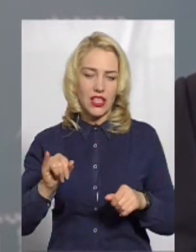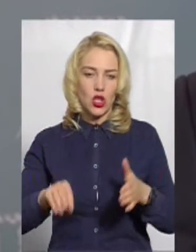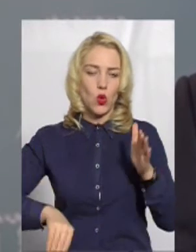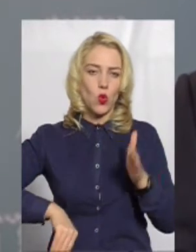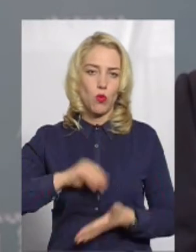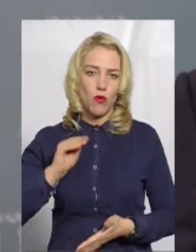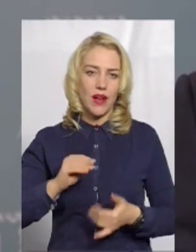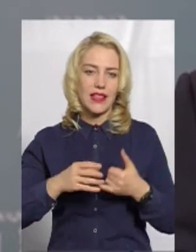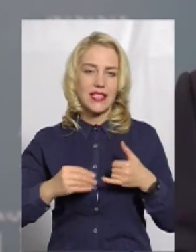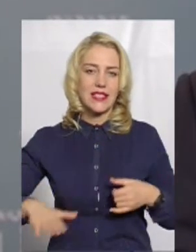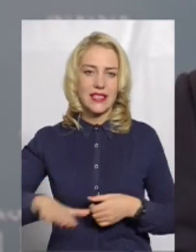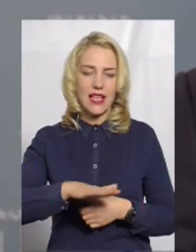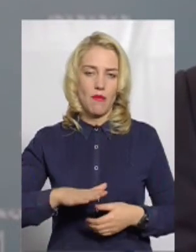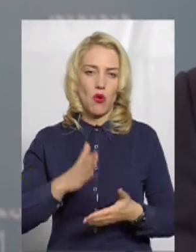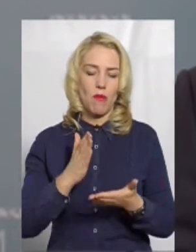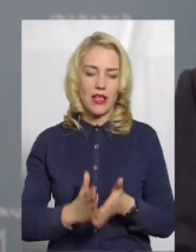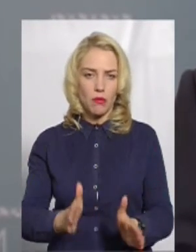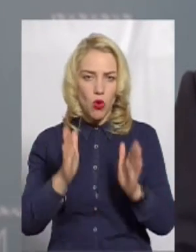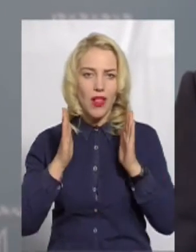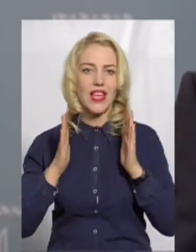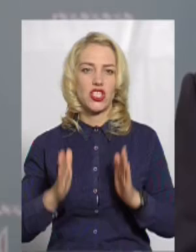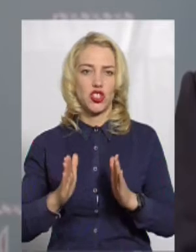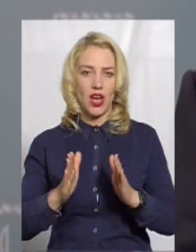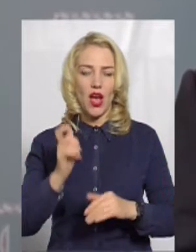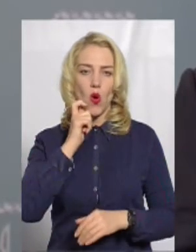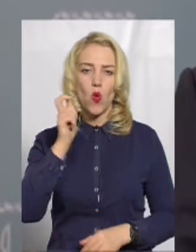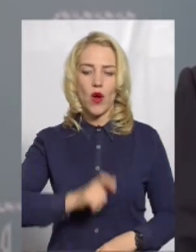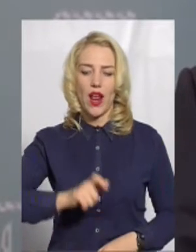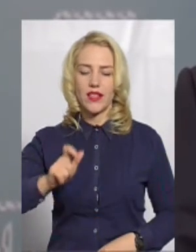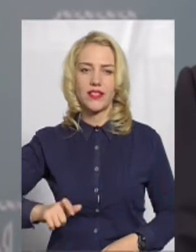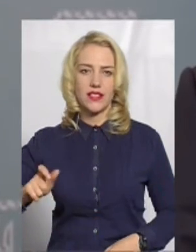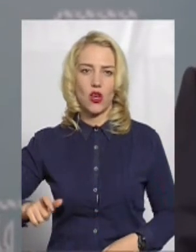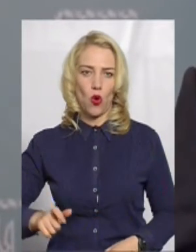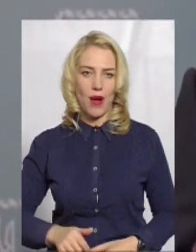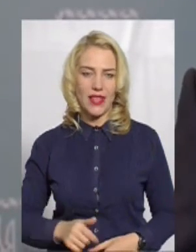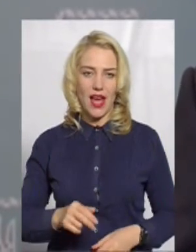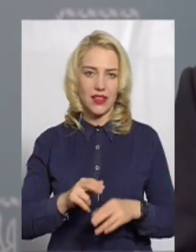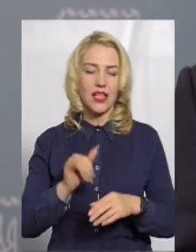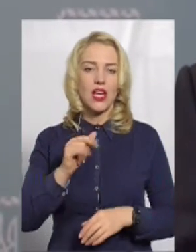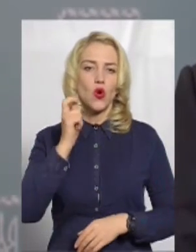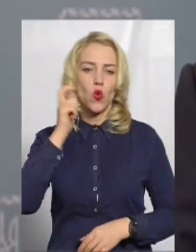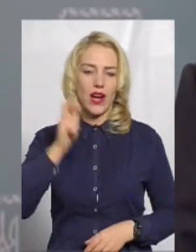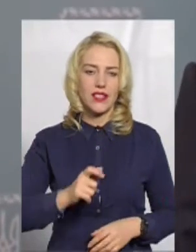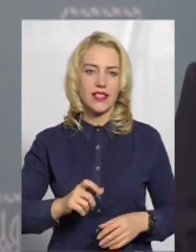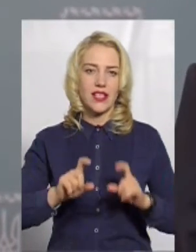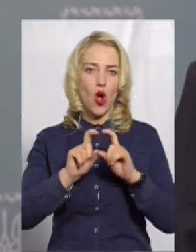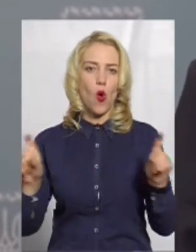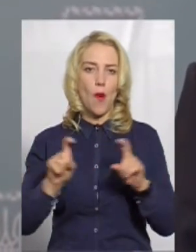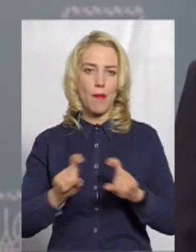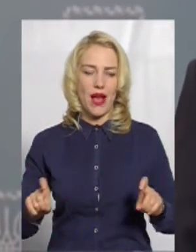землю матимуть лише українські громадяни та українські компанії,